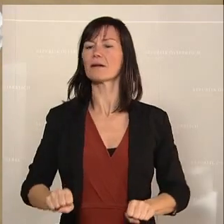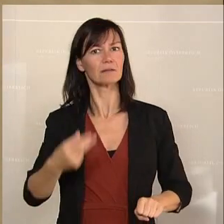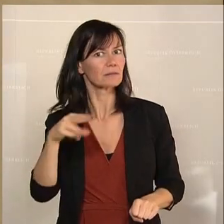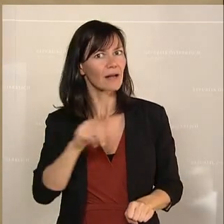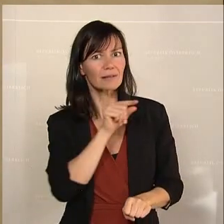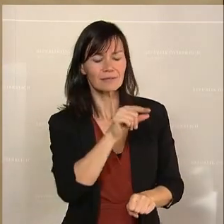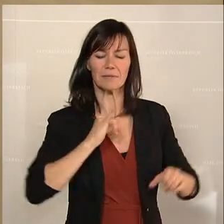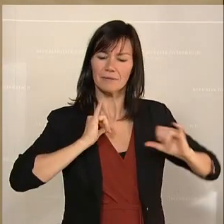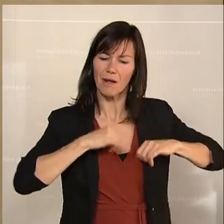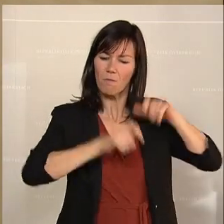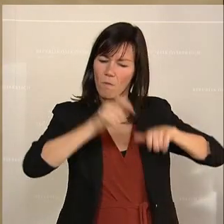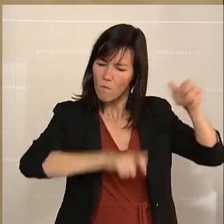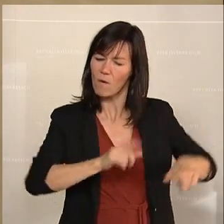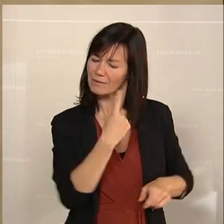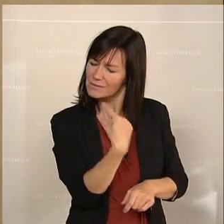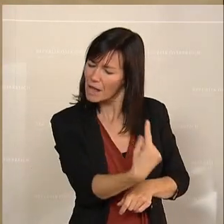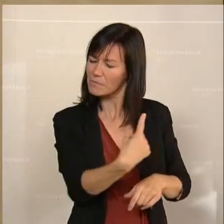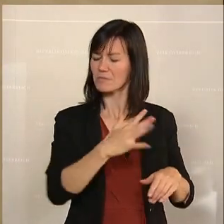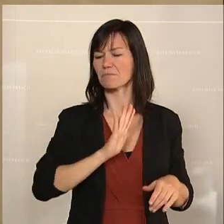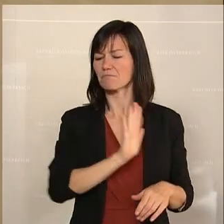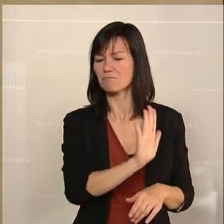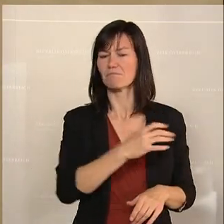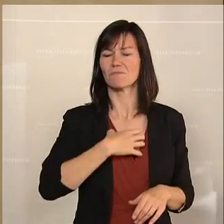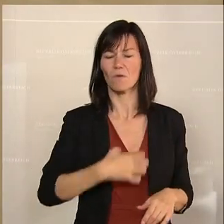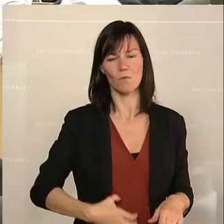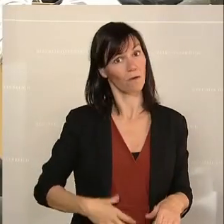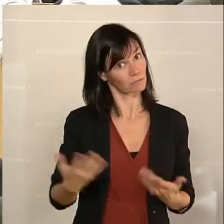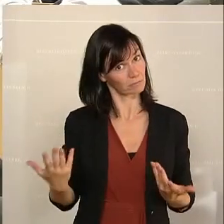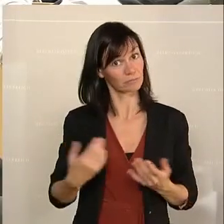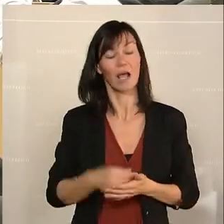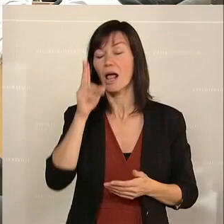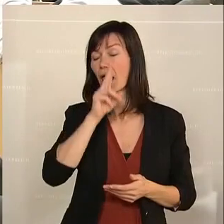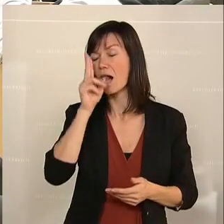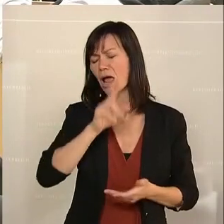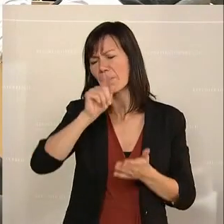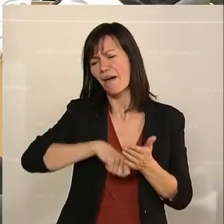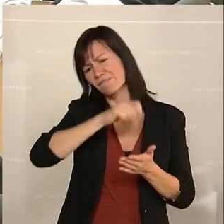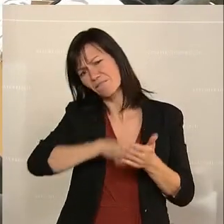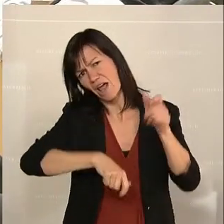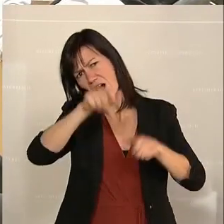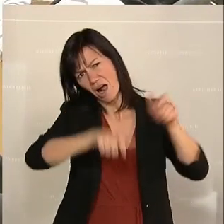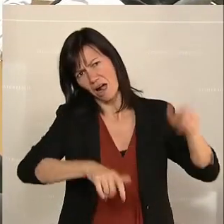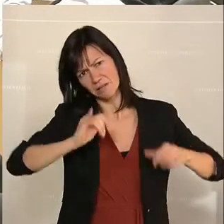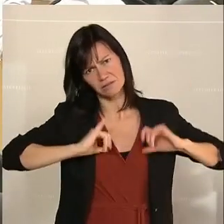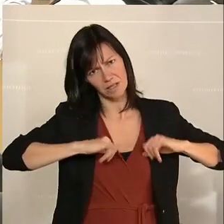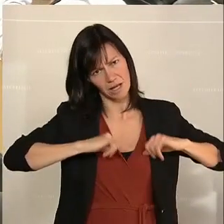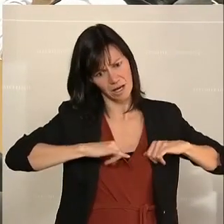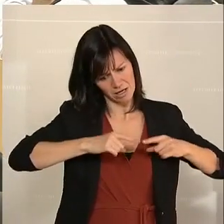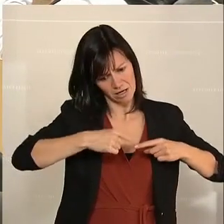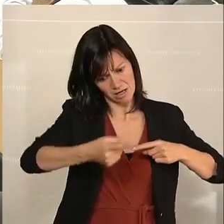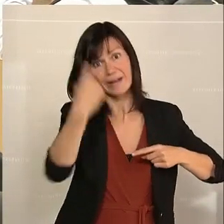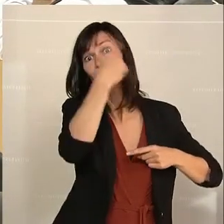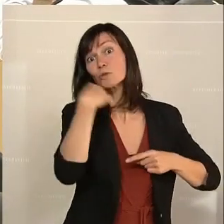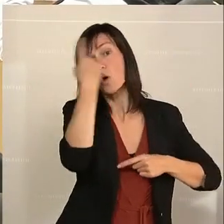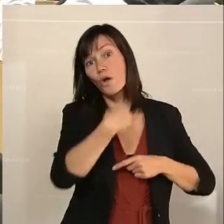den Tirolerinnen und Tirolern. Machen Sie das nur weiter so, meine Damen und Herren, liebe Wählerinnen und Wähler in Tirol. Sie haben am Sonntag die